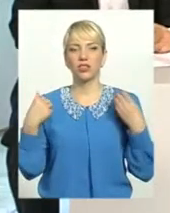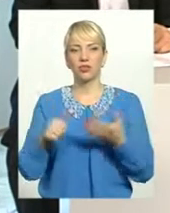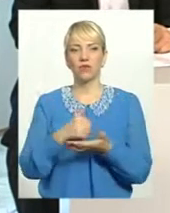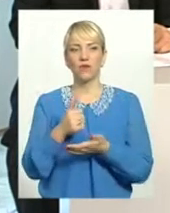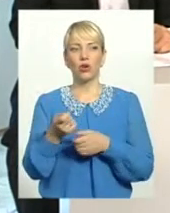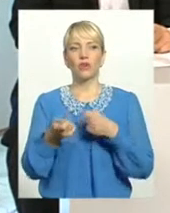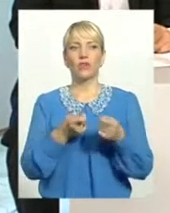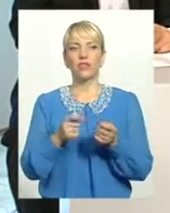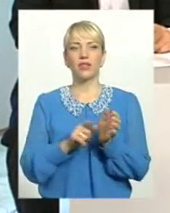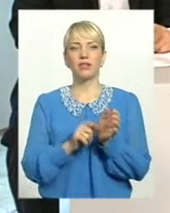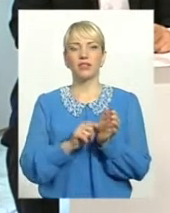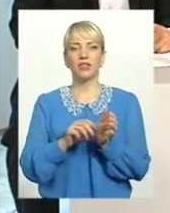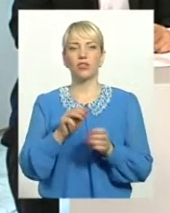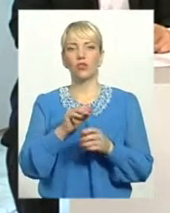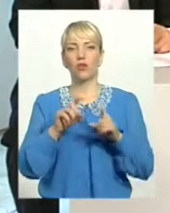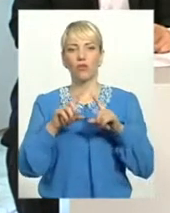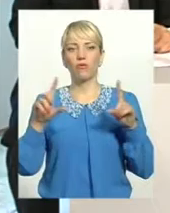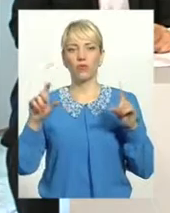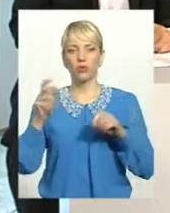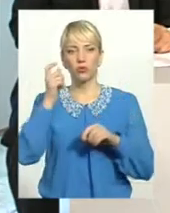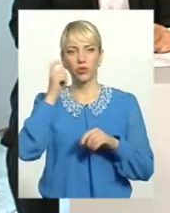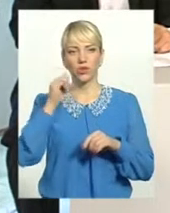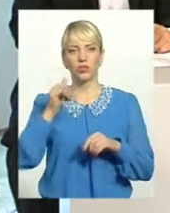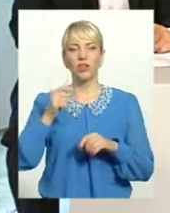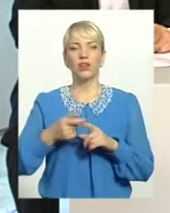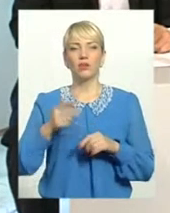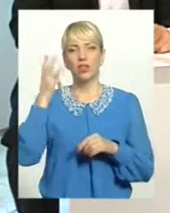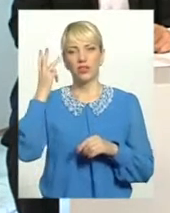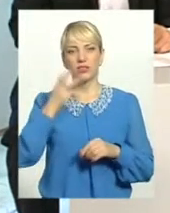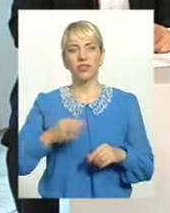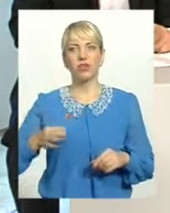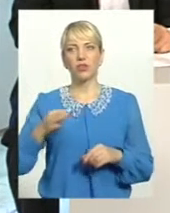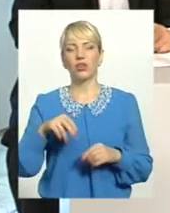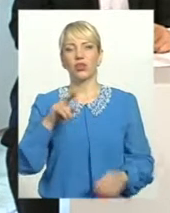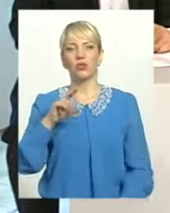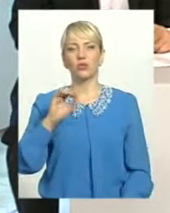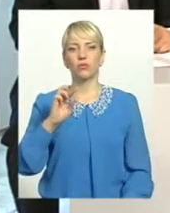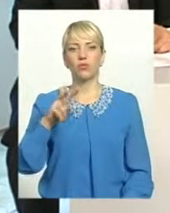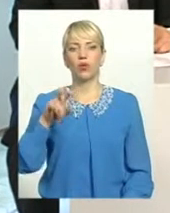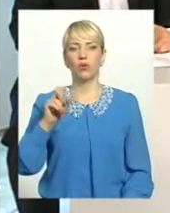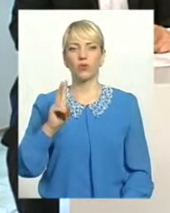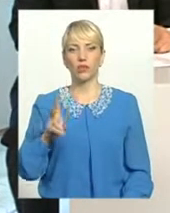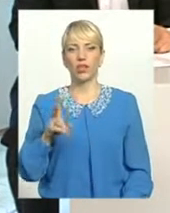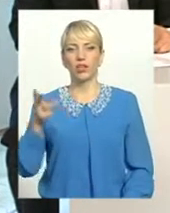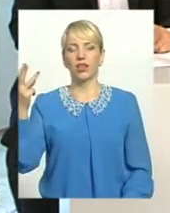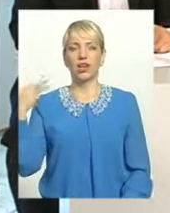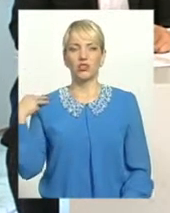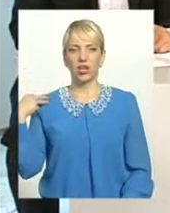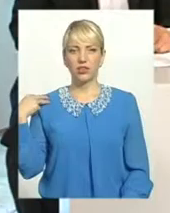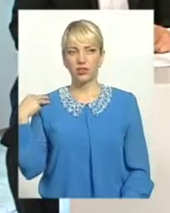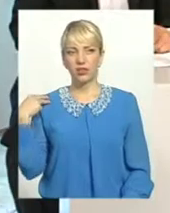управління Пенсійного фонду України у Хмельницькій області, та Валерій Дзюблюк, начальник